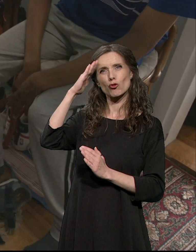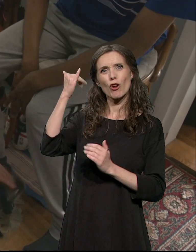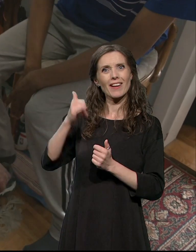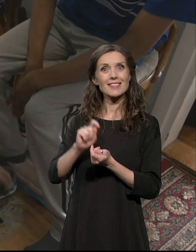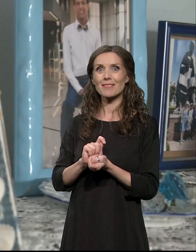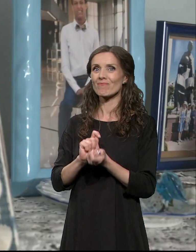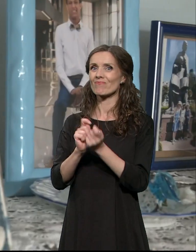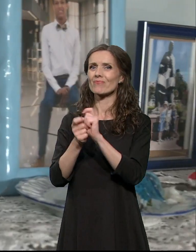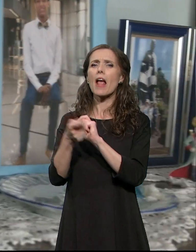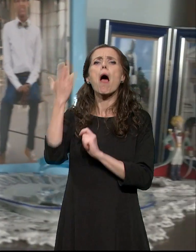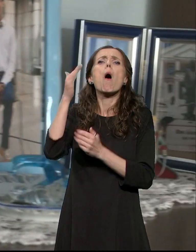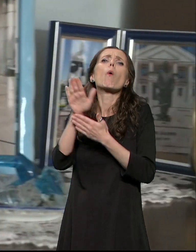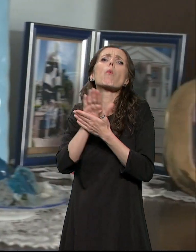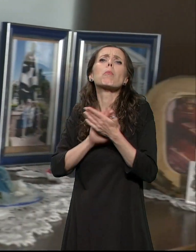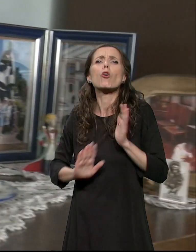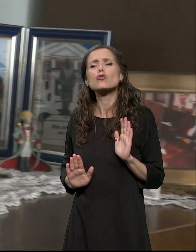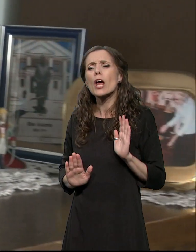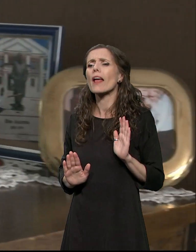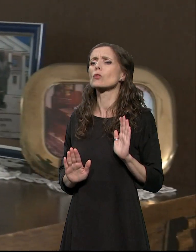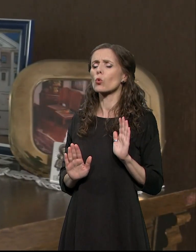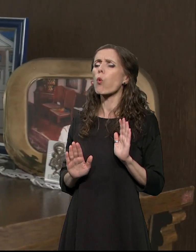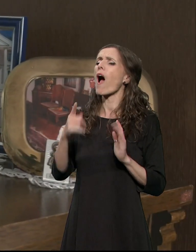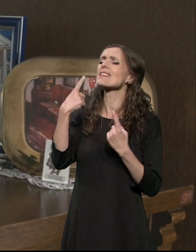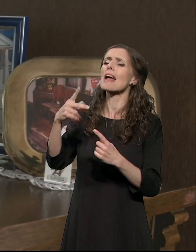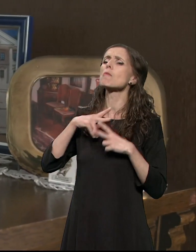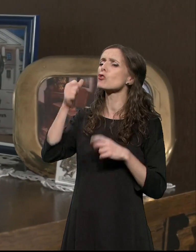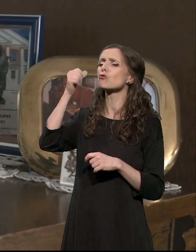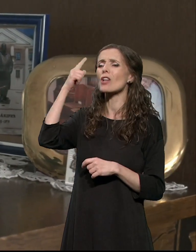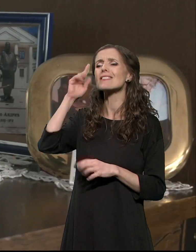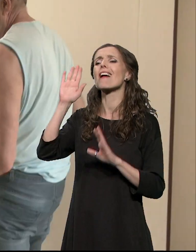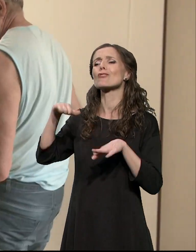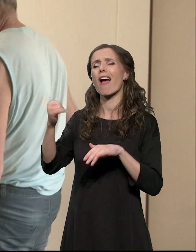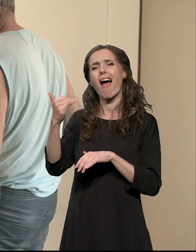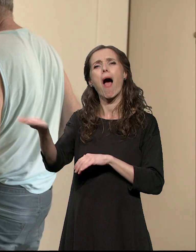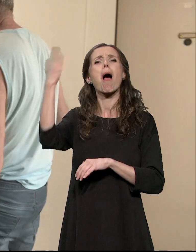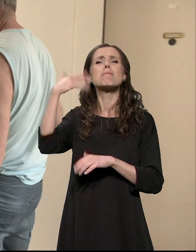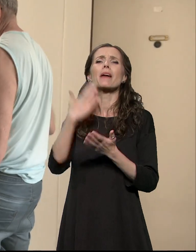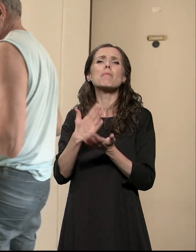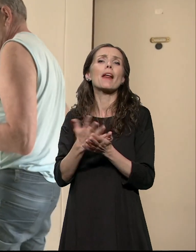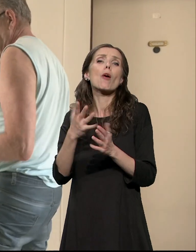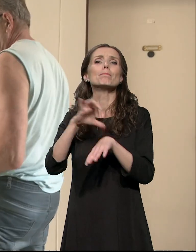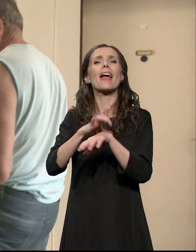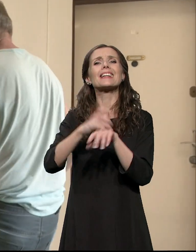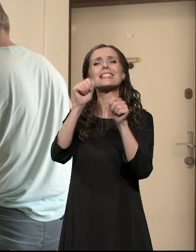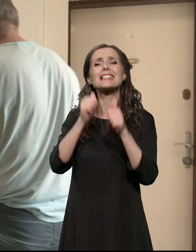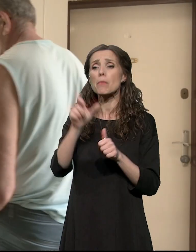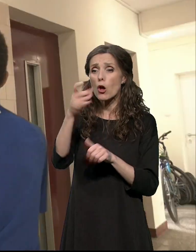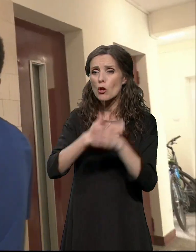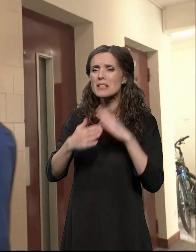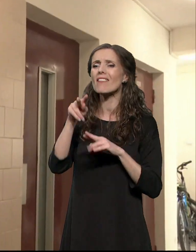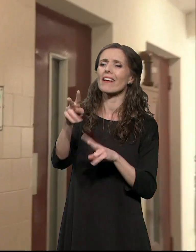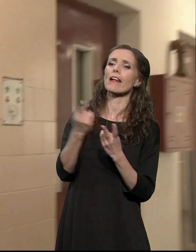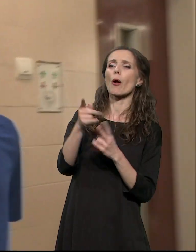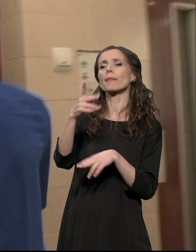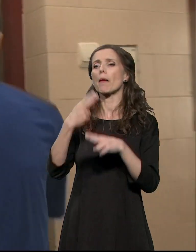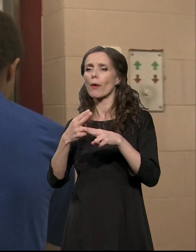razliku između posmatrati ljudsko biće kroz medicinski model kao pacijenta ili kroz socijalni